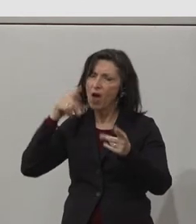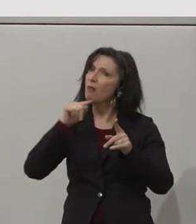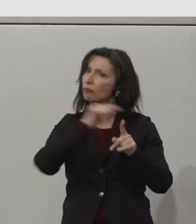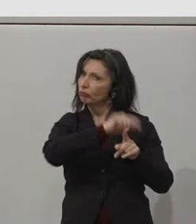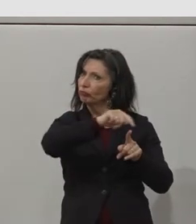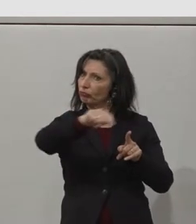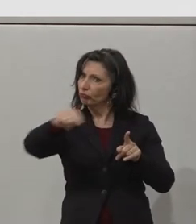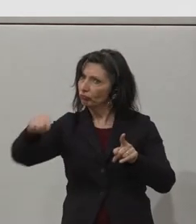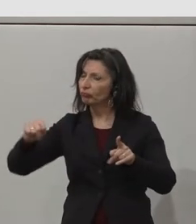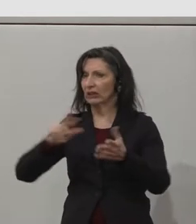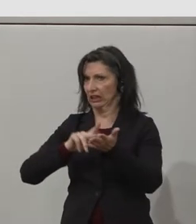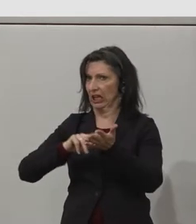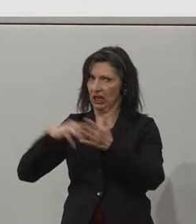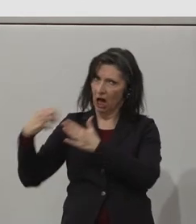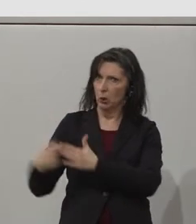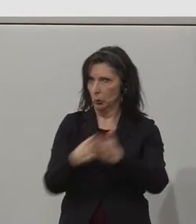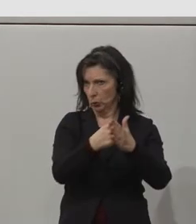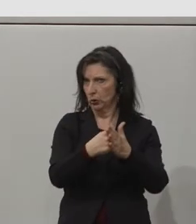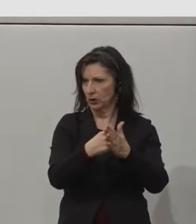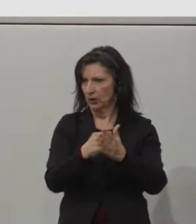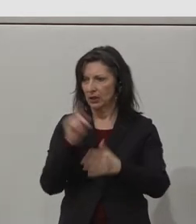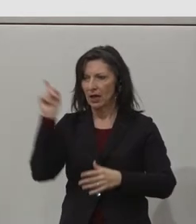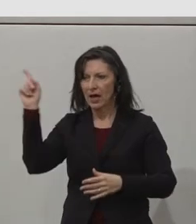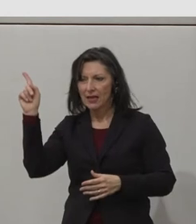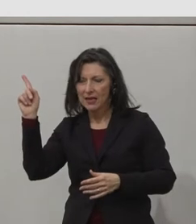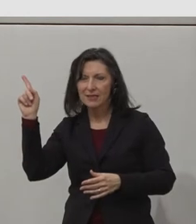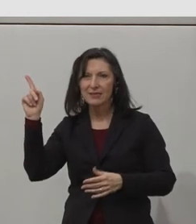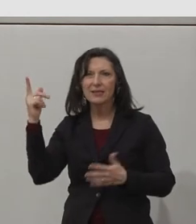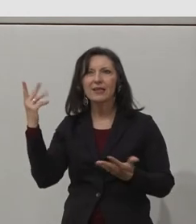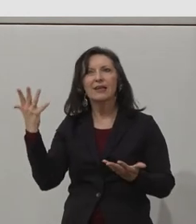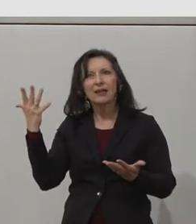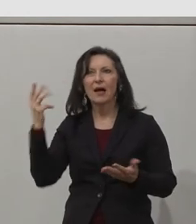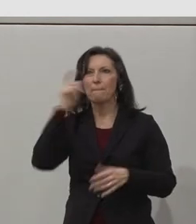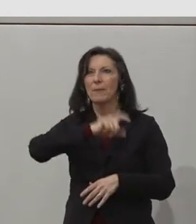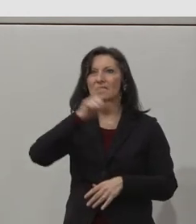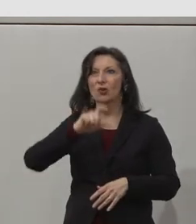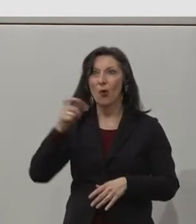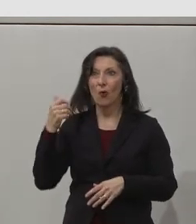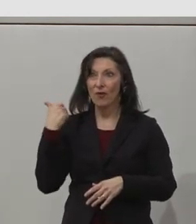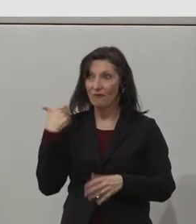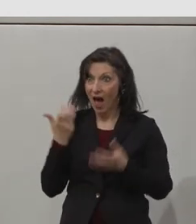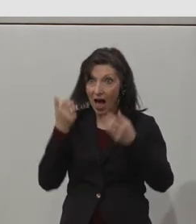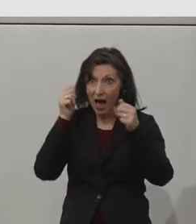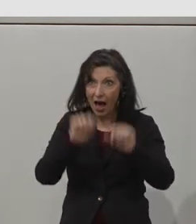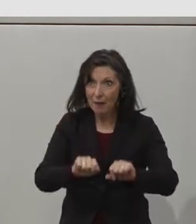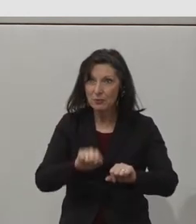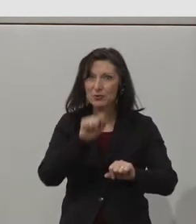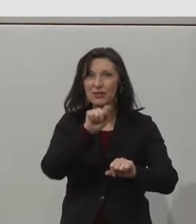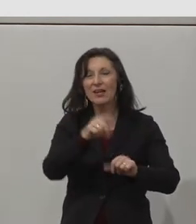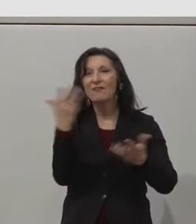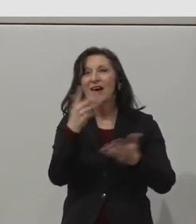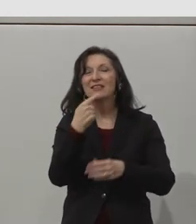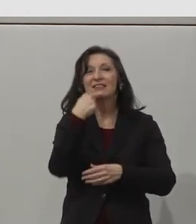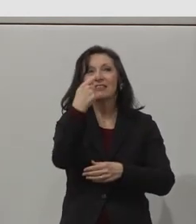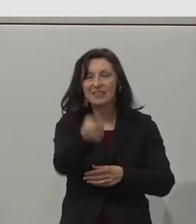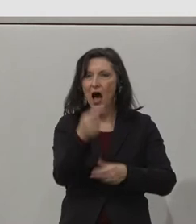who are in EY to give you a sense of the impact that this job,